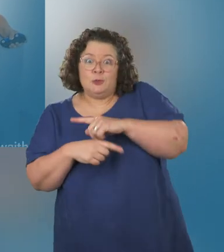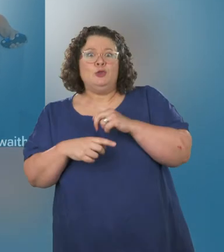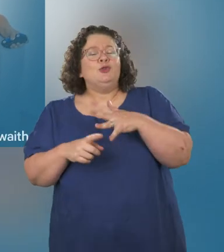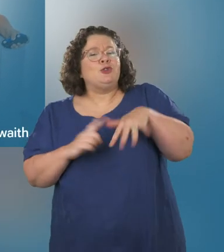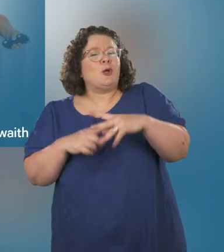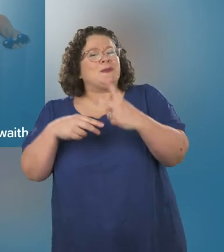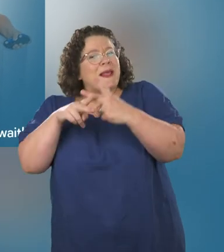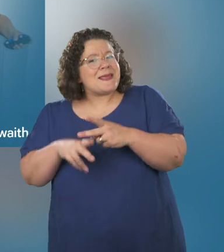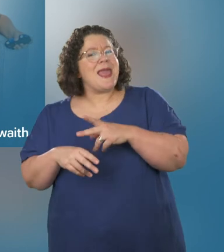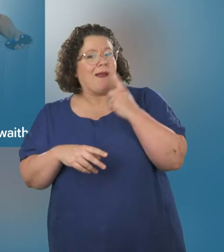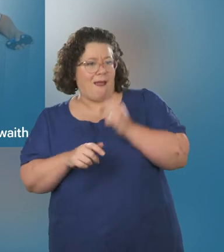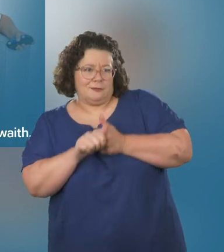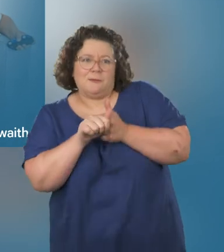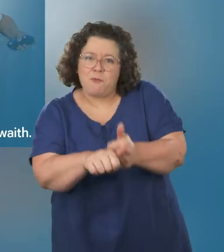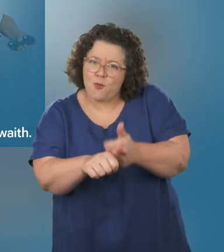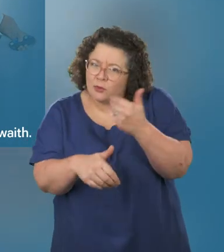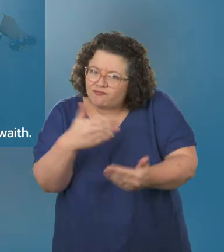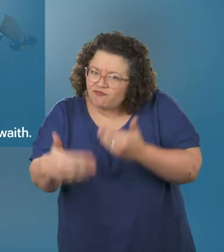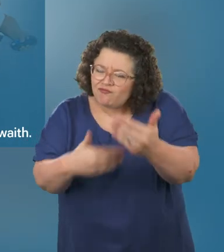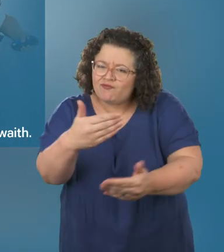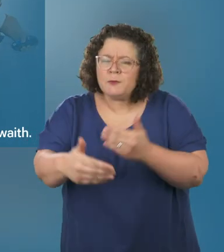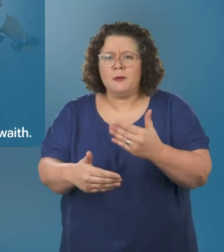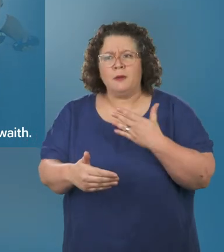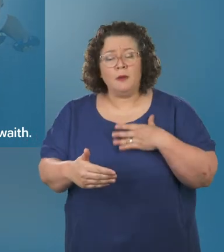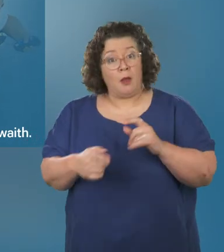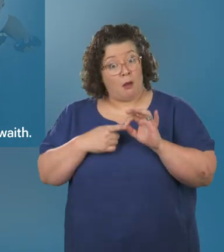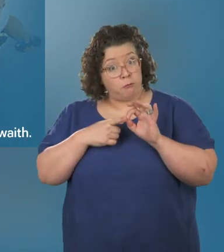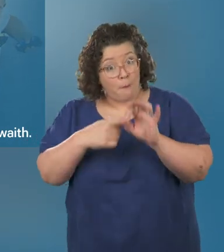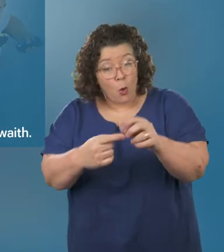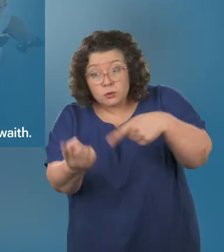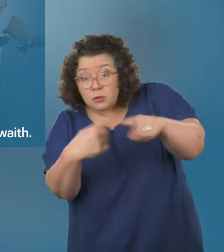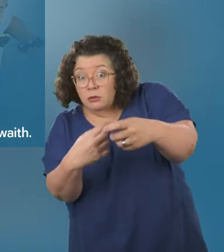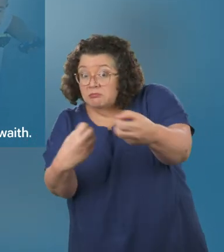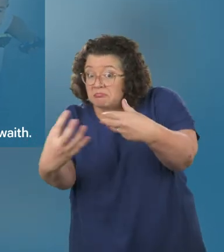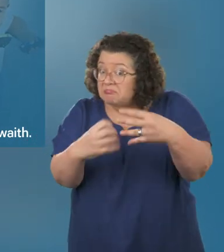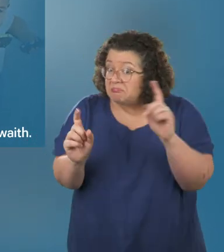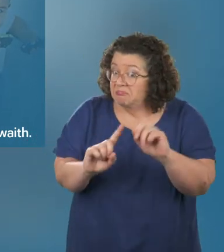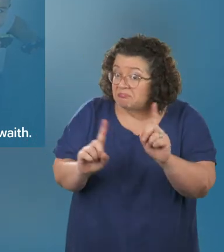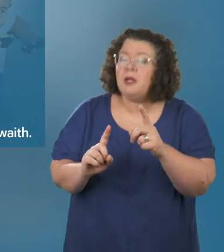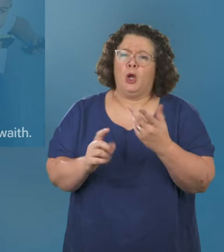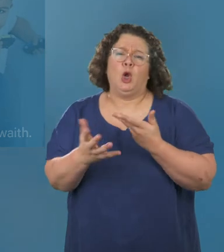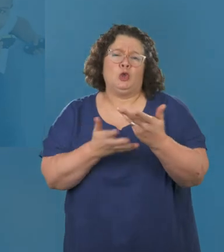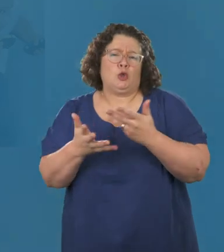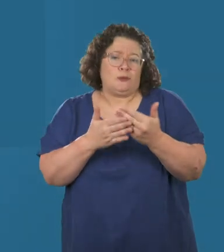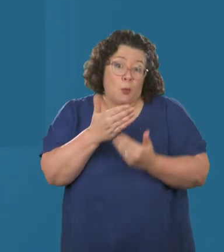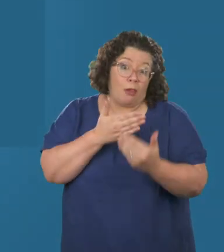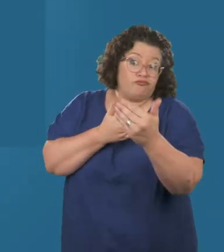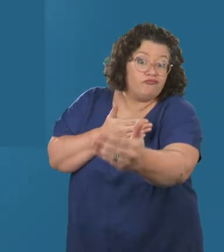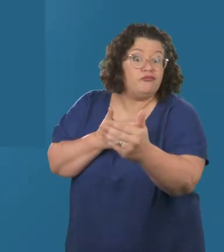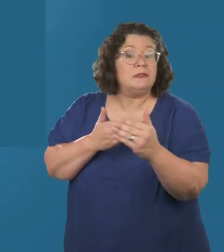gweithwyr gofal camdeithasol. Fel bod gofal camdeithasol Cymru yn gallu eu cefnogi nhw yn eu gwaith.